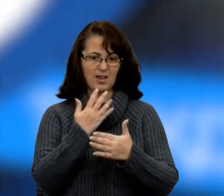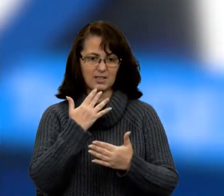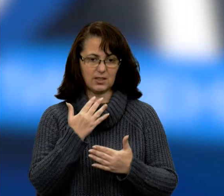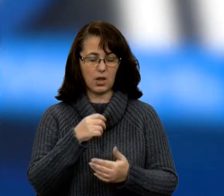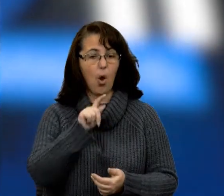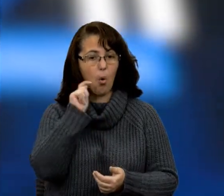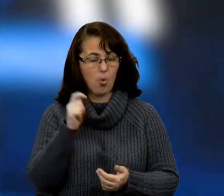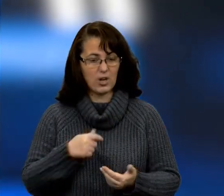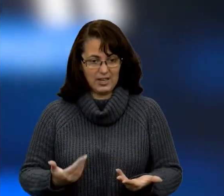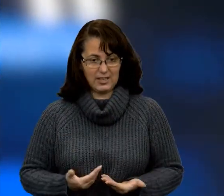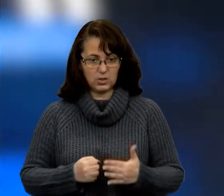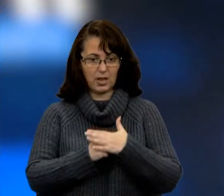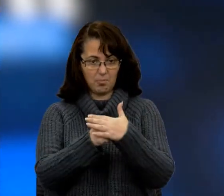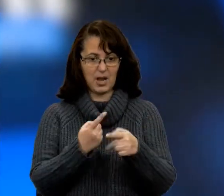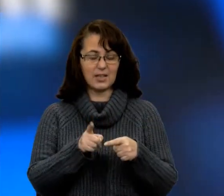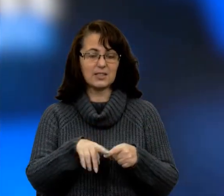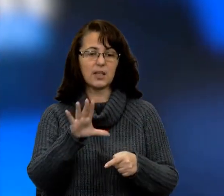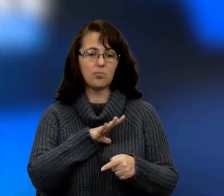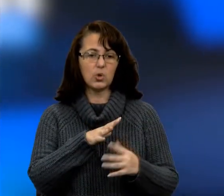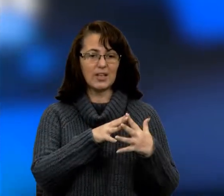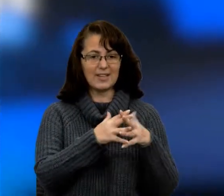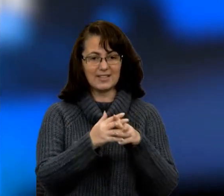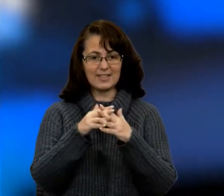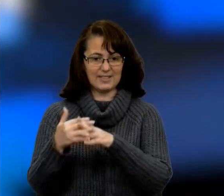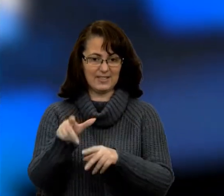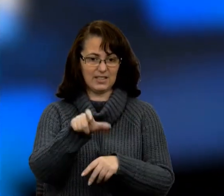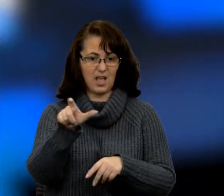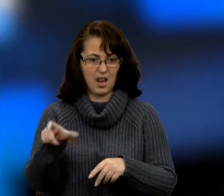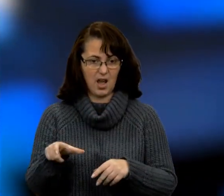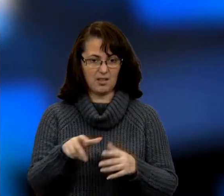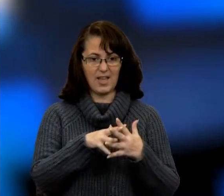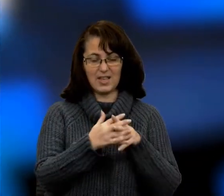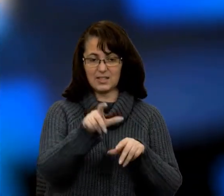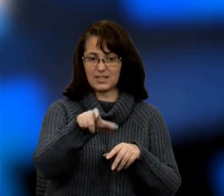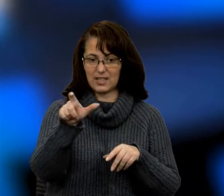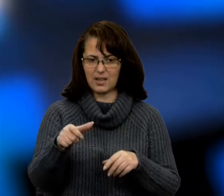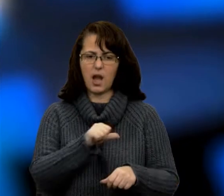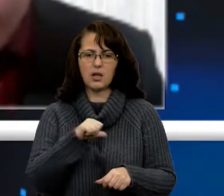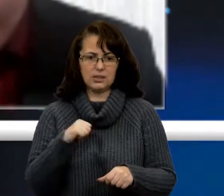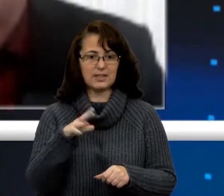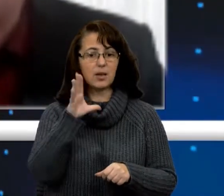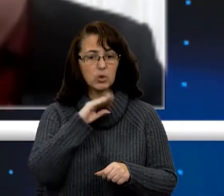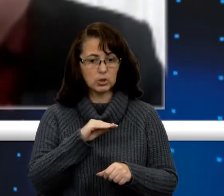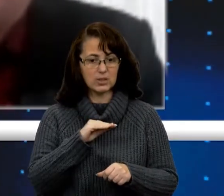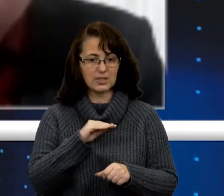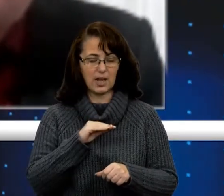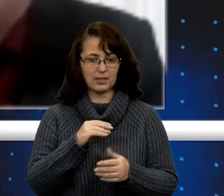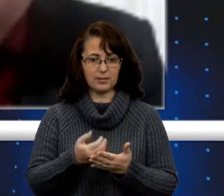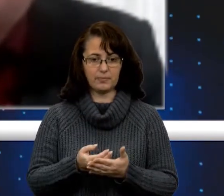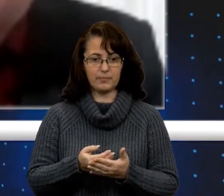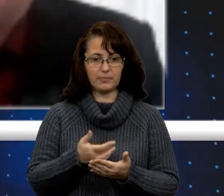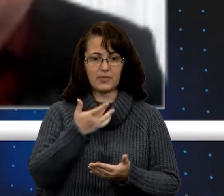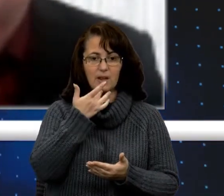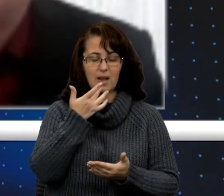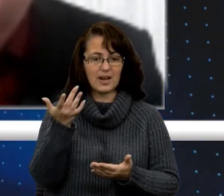соціальна база – це були селяни. І при чому селяни самодостатні, при чому радянська